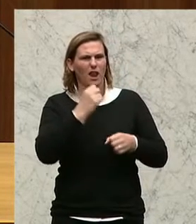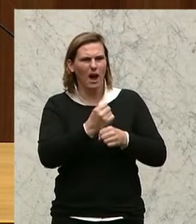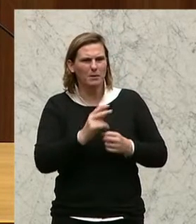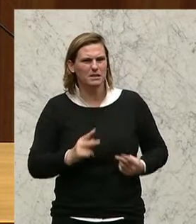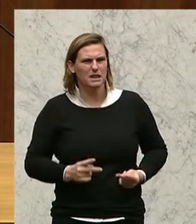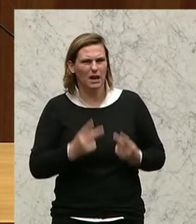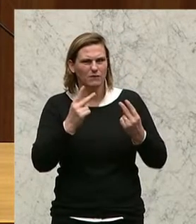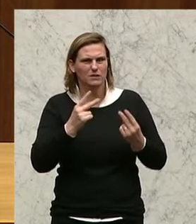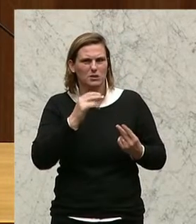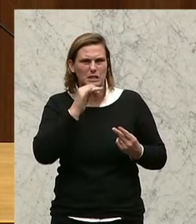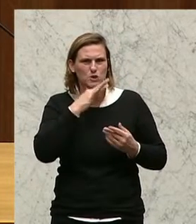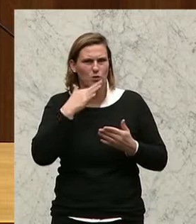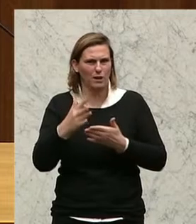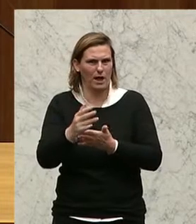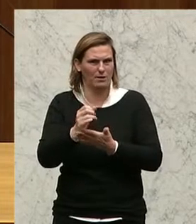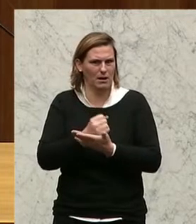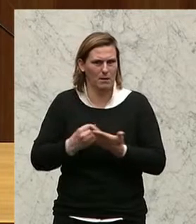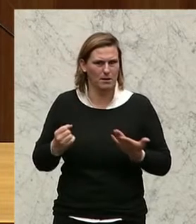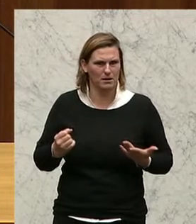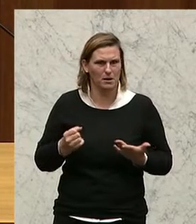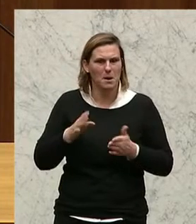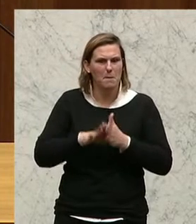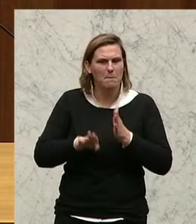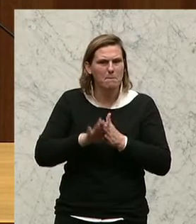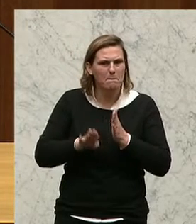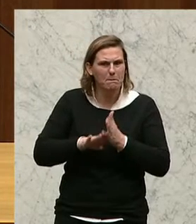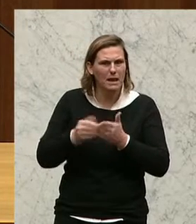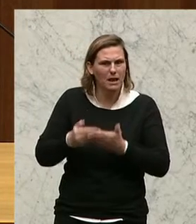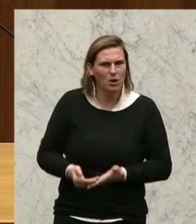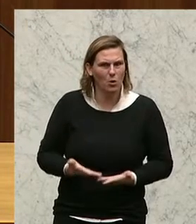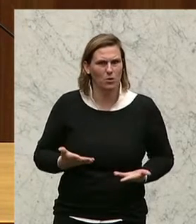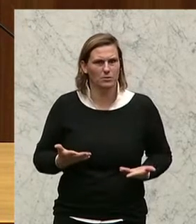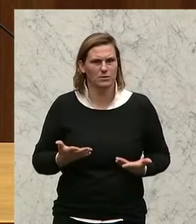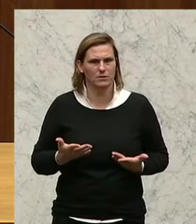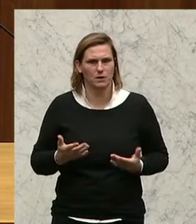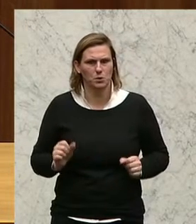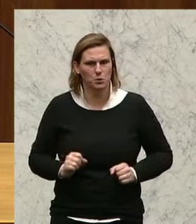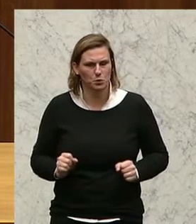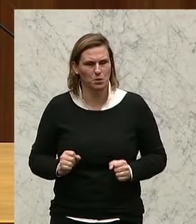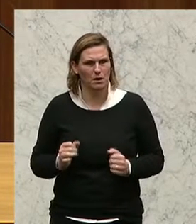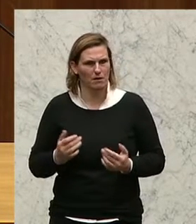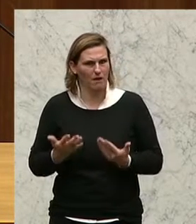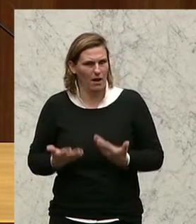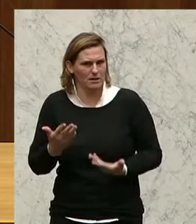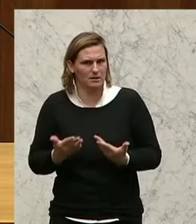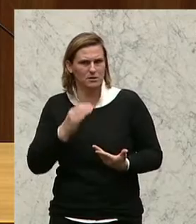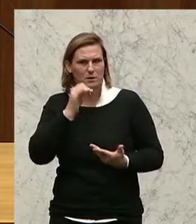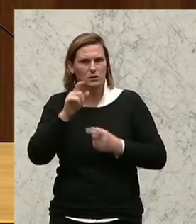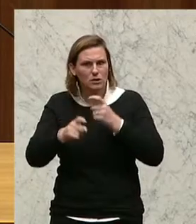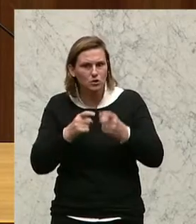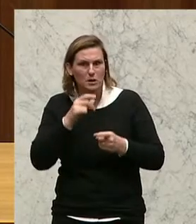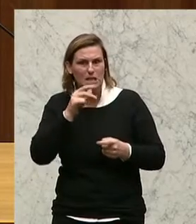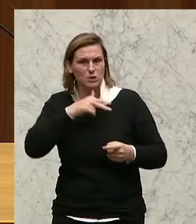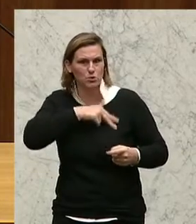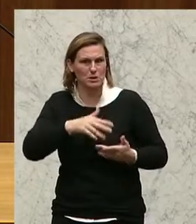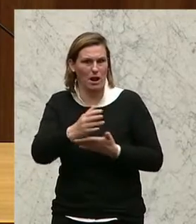nicht Jobs sind, die jetzt sehr viele Einnahmen bringen. Weil es eben Billiglohnsektoren sind, weil es prekäre Verhältnisse sind und weil da keine Steuern und auch keine